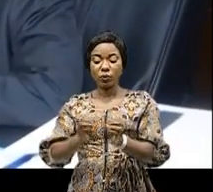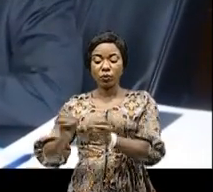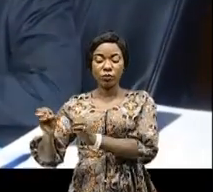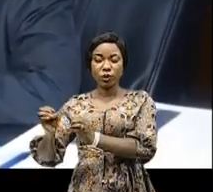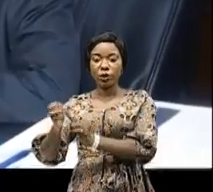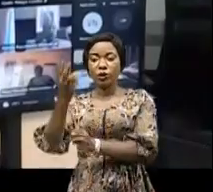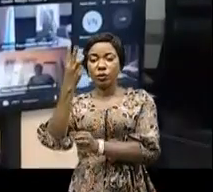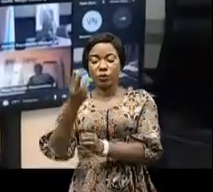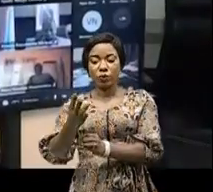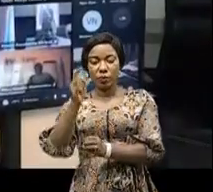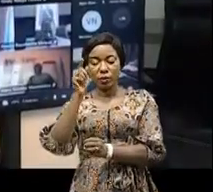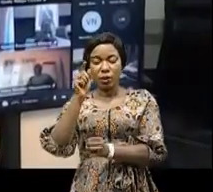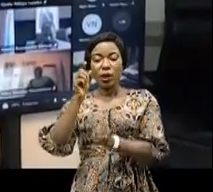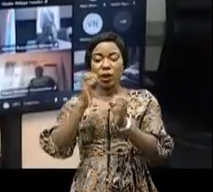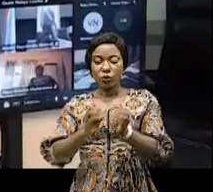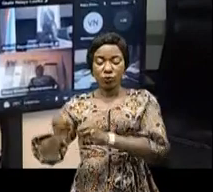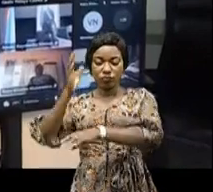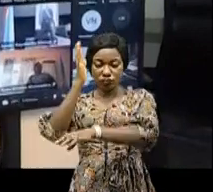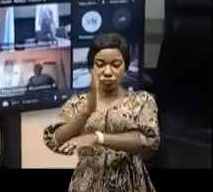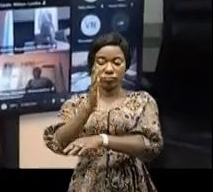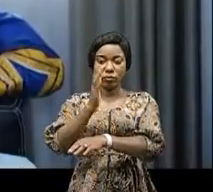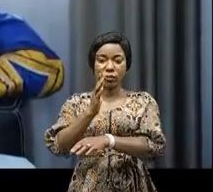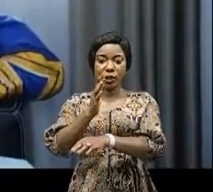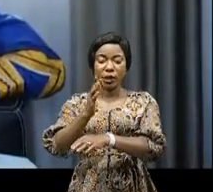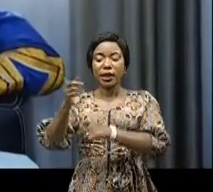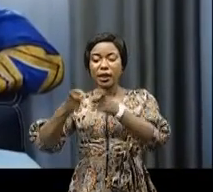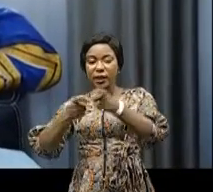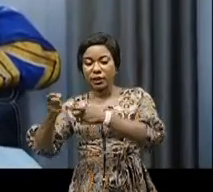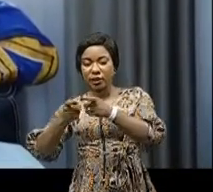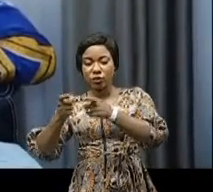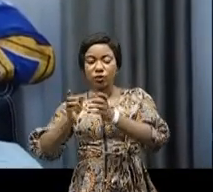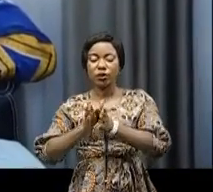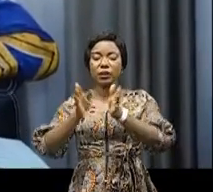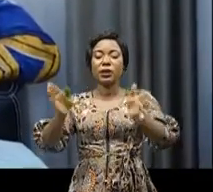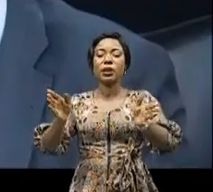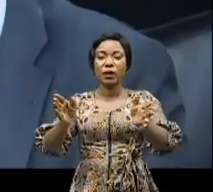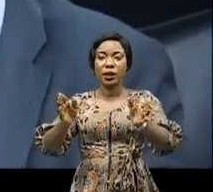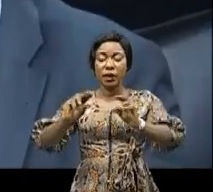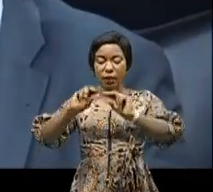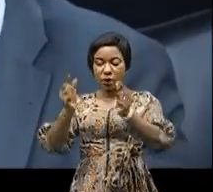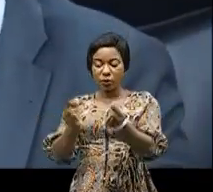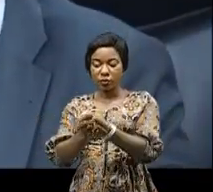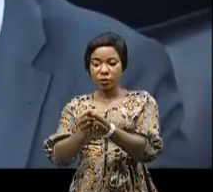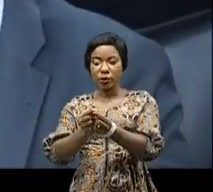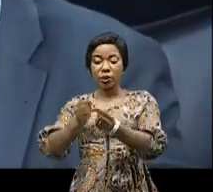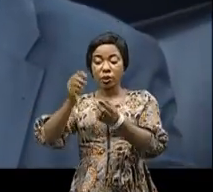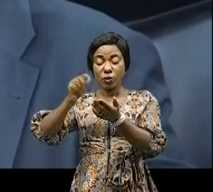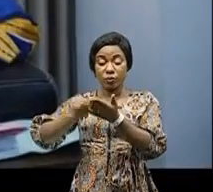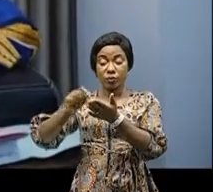trois structures suivantes, les conseils d'administration, la direction générale et les collèges de commissaires au compte.